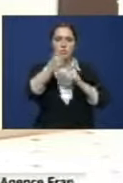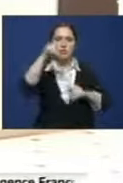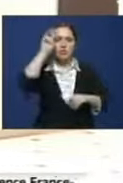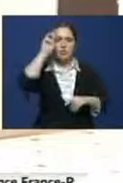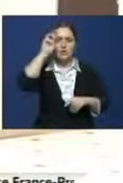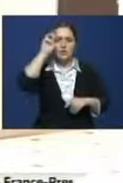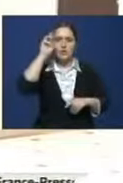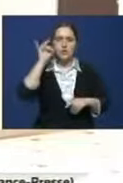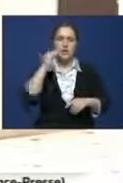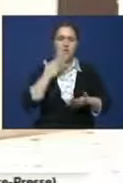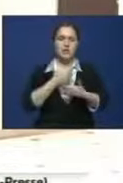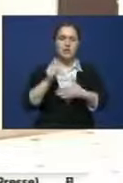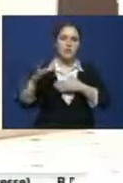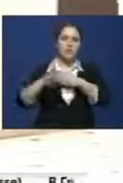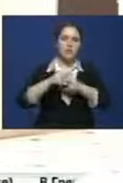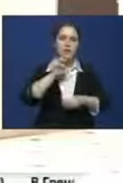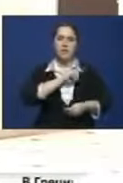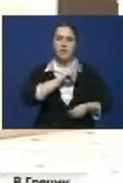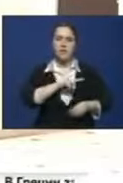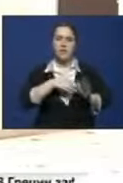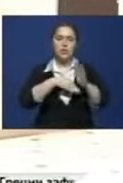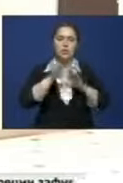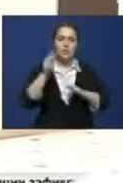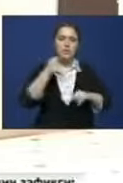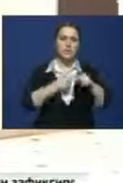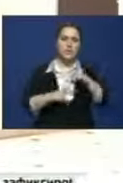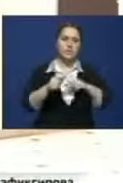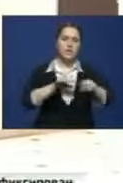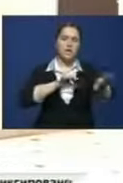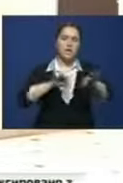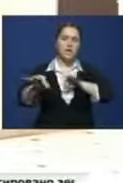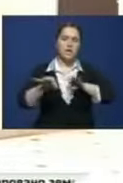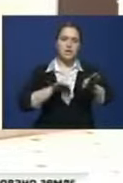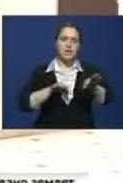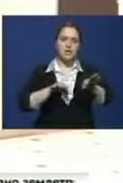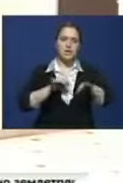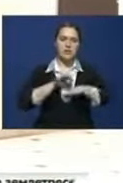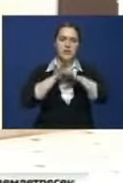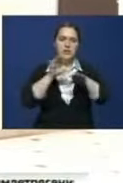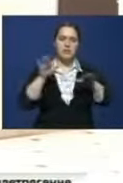соответственно, наших партнеров тоже наладить бизнес-проекты и проводить эти проекты в нашем государстве.